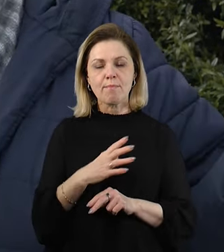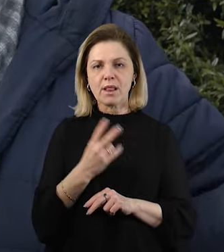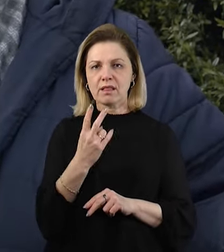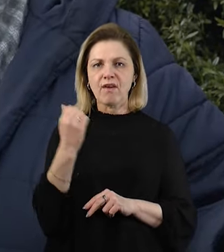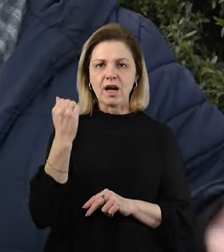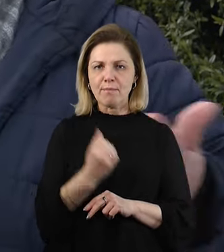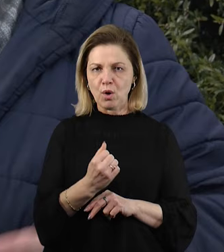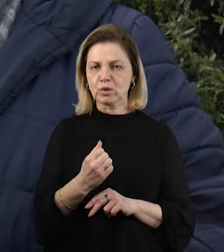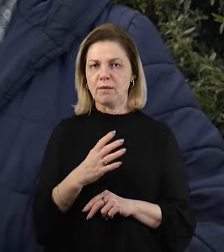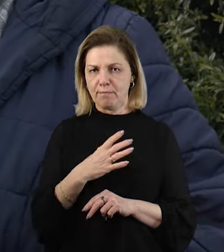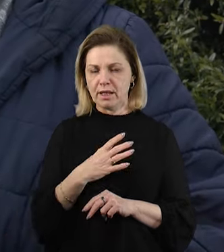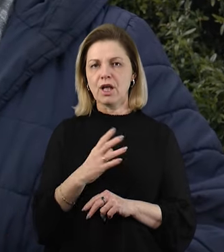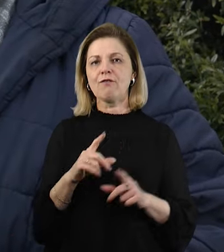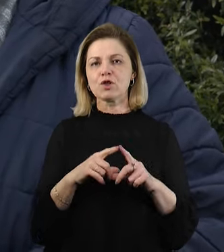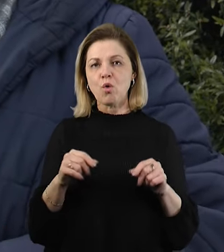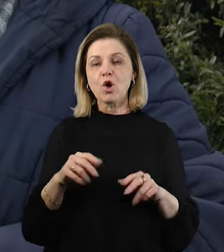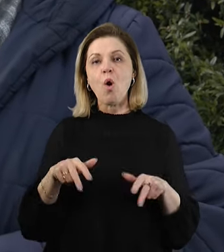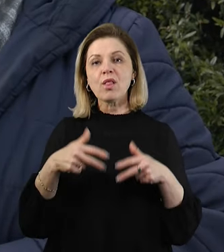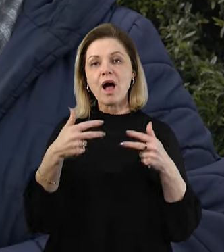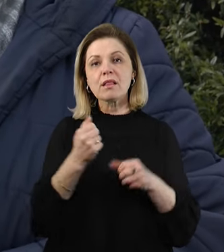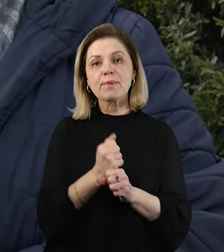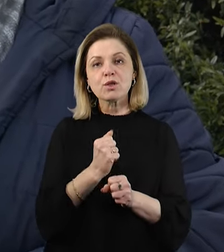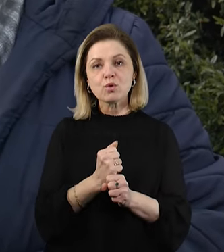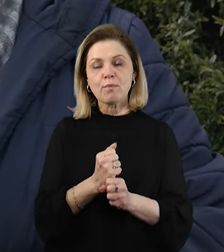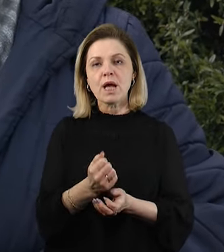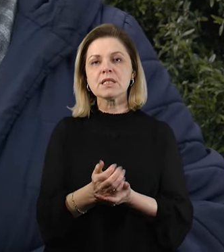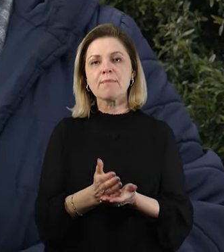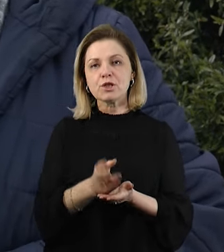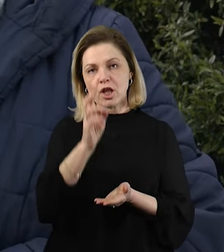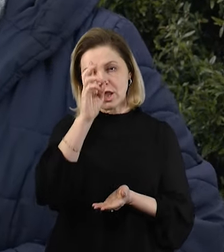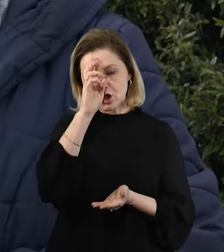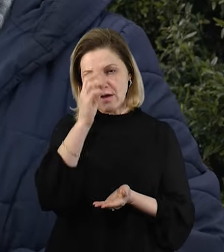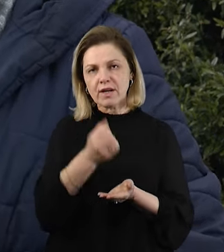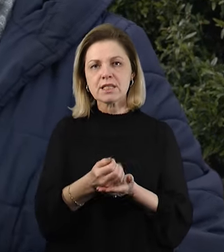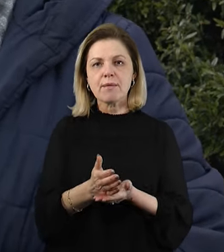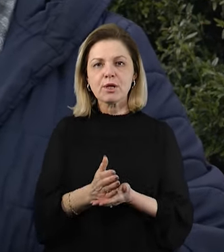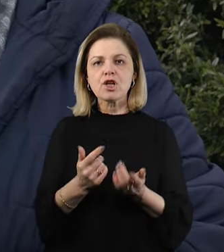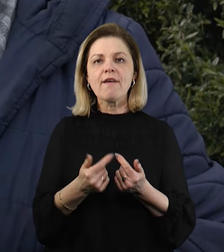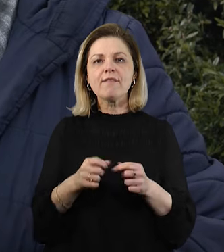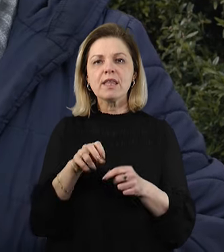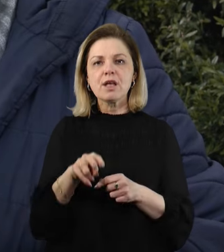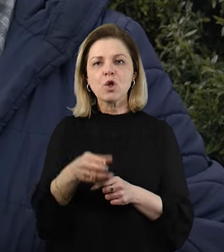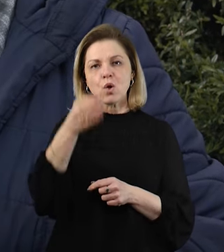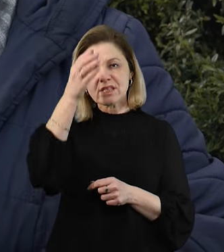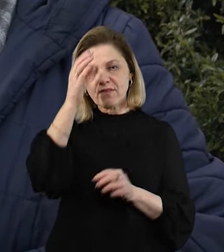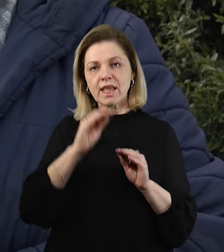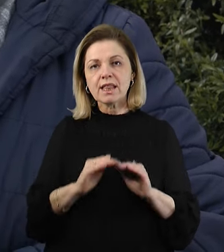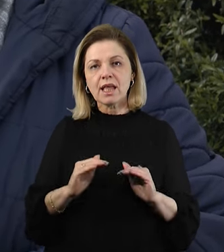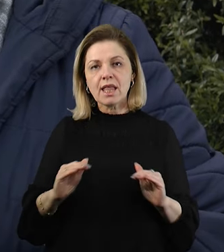школу. Школа відремонтована, теж онлайн працюємо. Забезпечила держава, забезпечив відділ освіти дітям